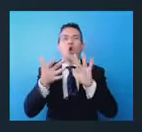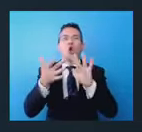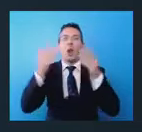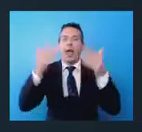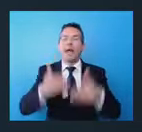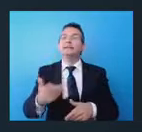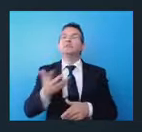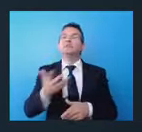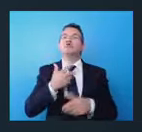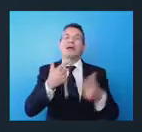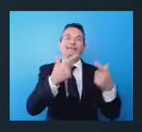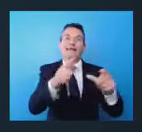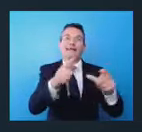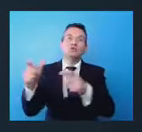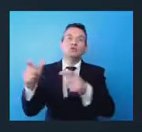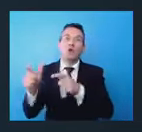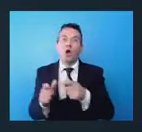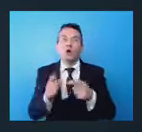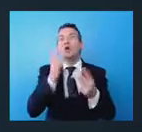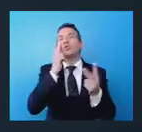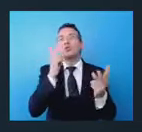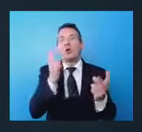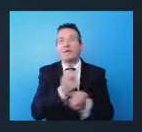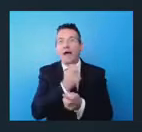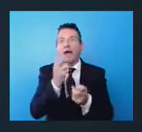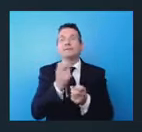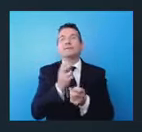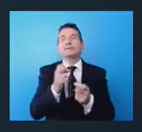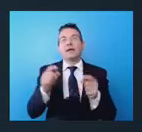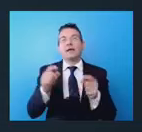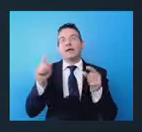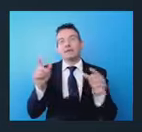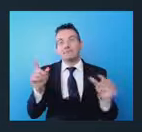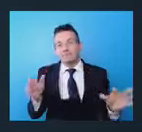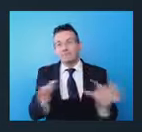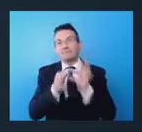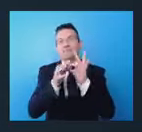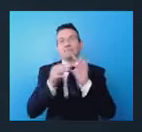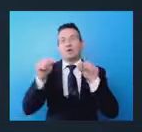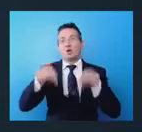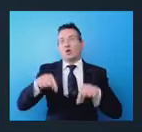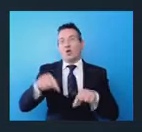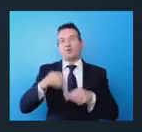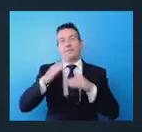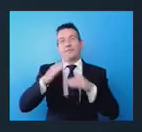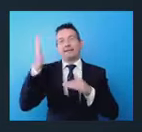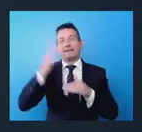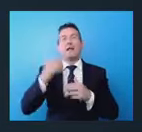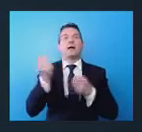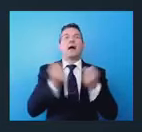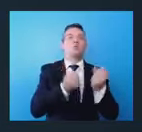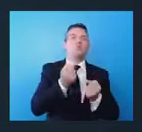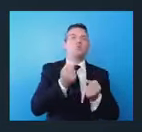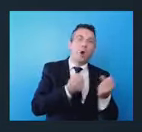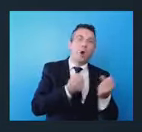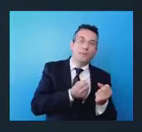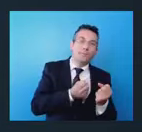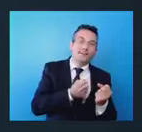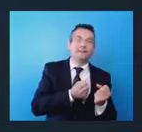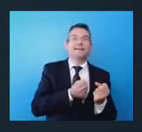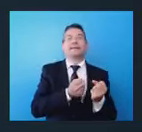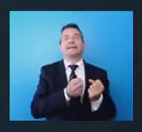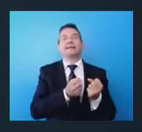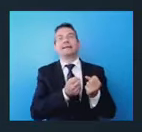settori cose che sono molto simili a quelle che sono state dette stamattina. Magari sull'automotive, per quanto riguarda il tema